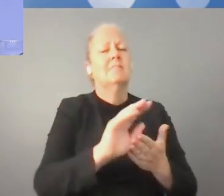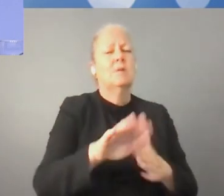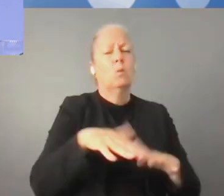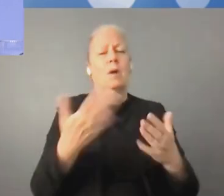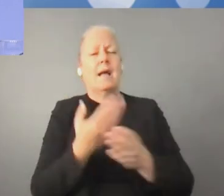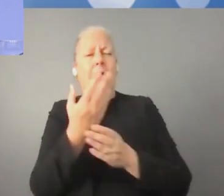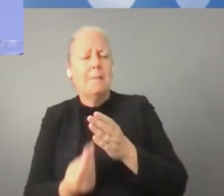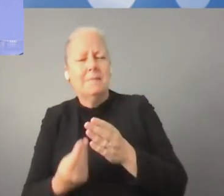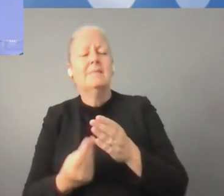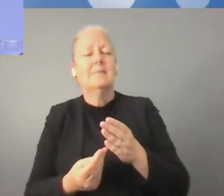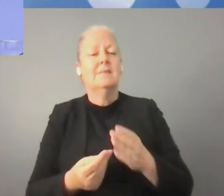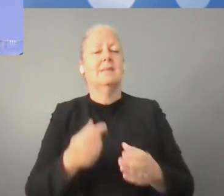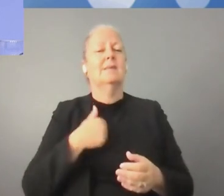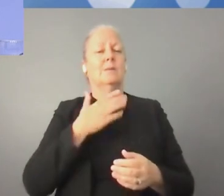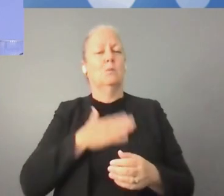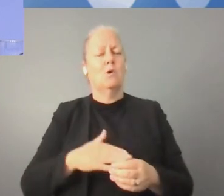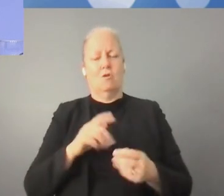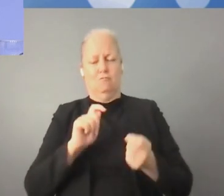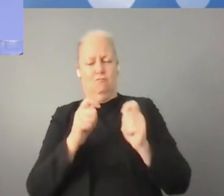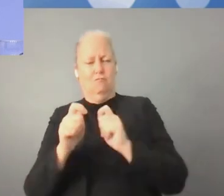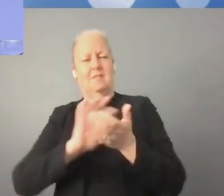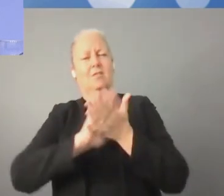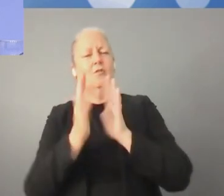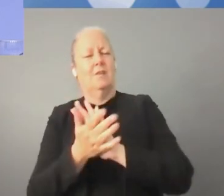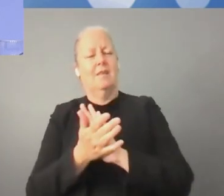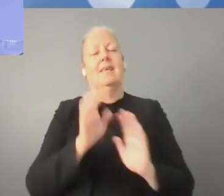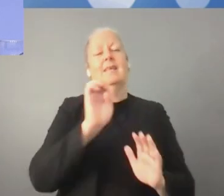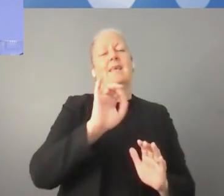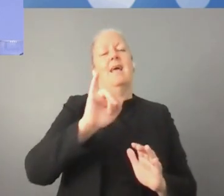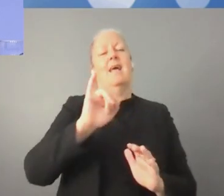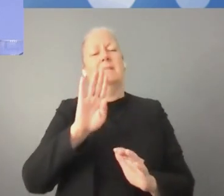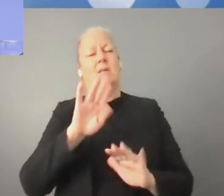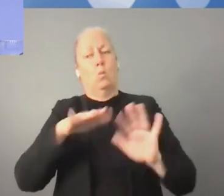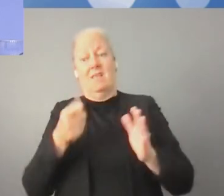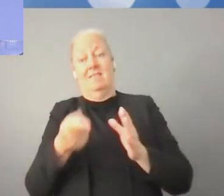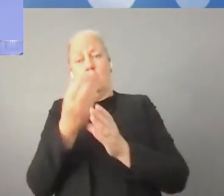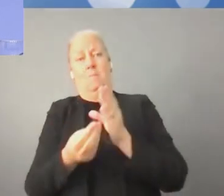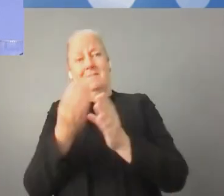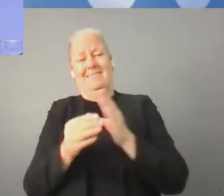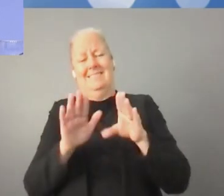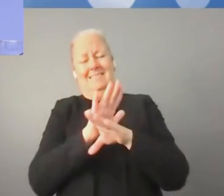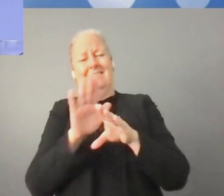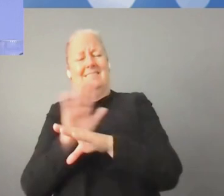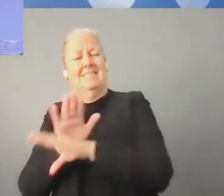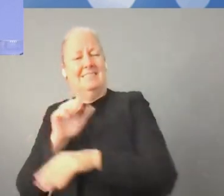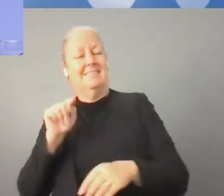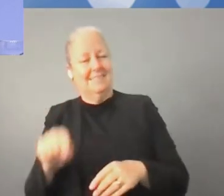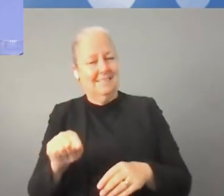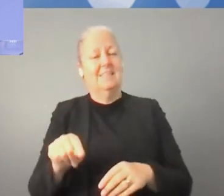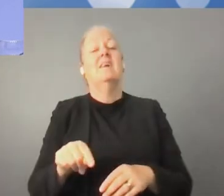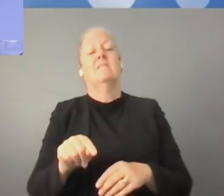أن نجعل مصطلحات جديدة لإمكانية كيف